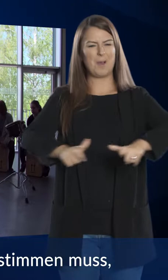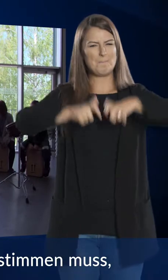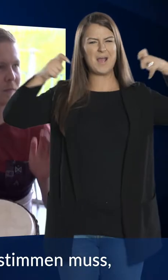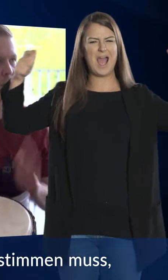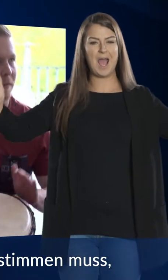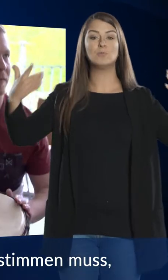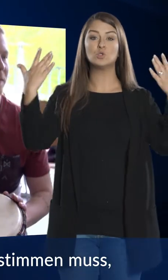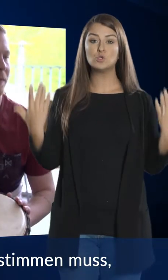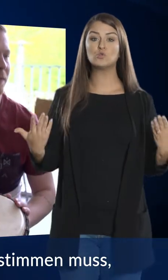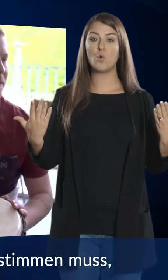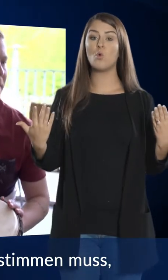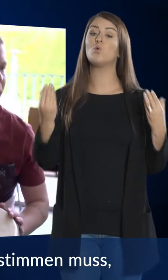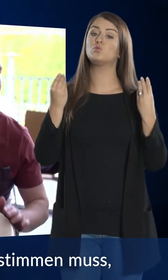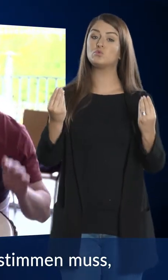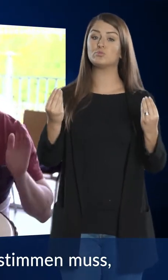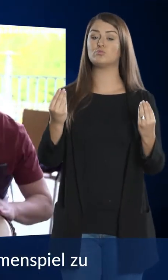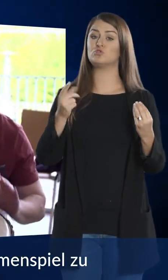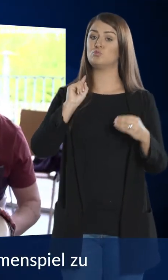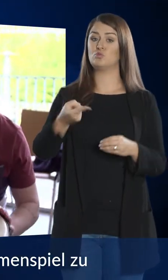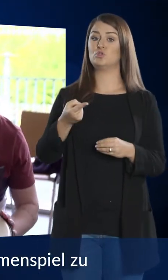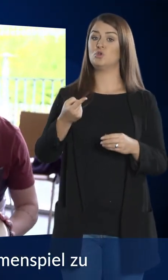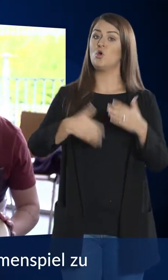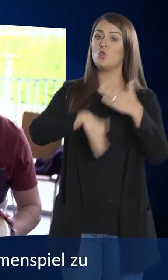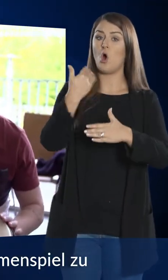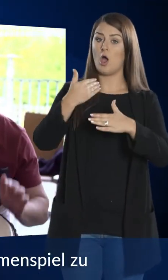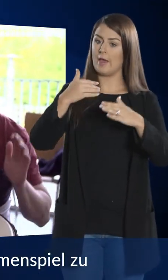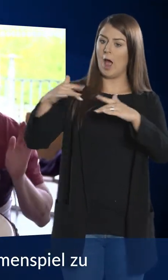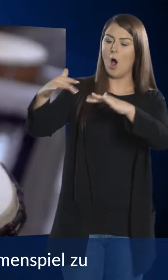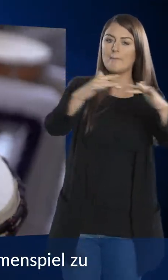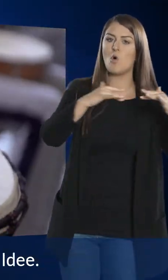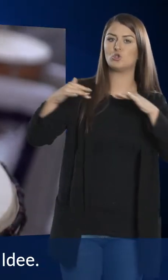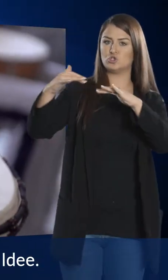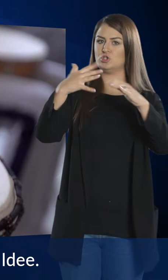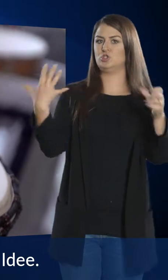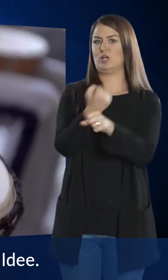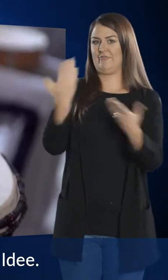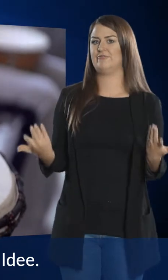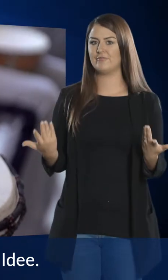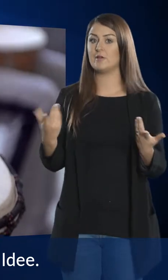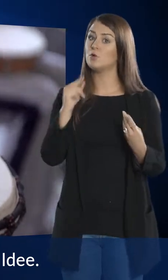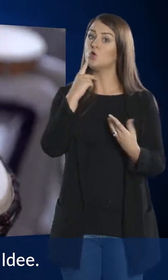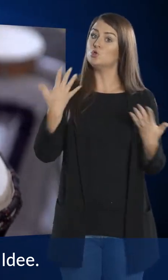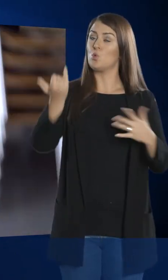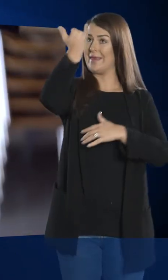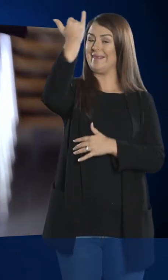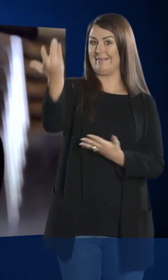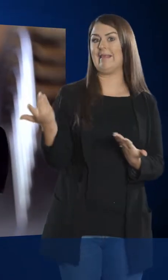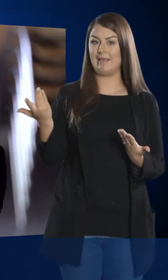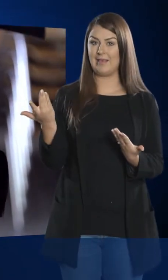das seine Instrumente immer wieder neu stimmen muss, um ein harmonisches Zusammenspiel zu erreichen. Das ist die Idee.